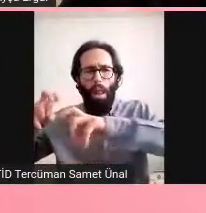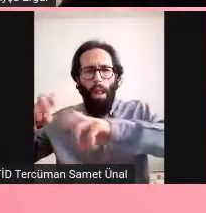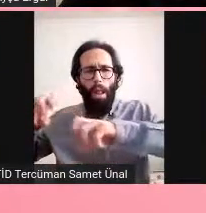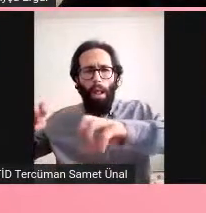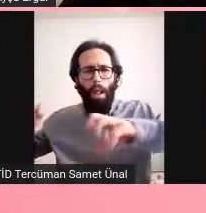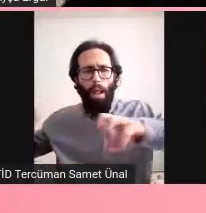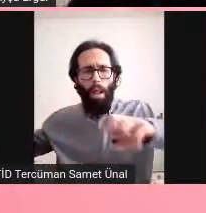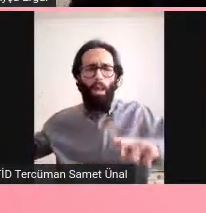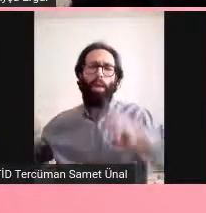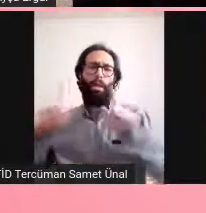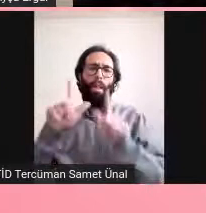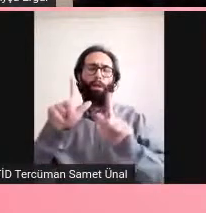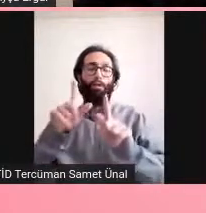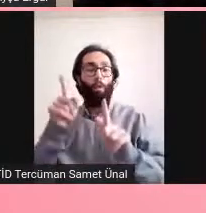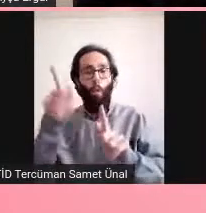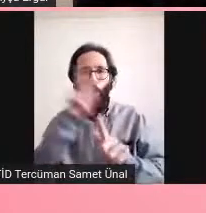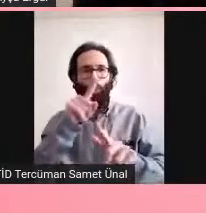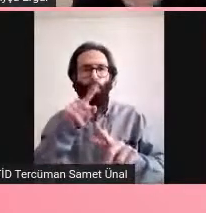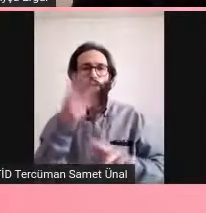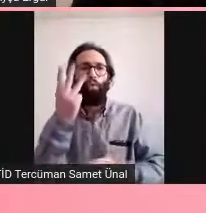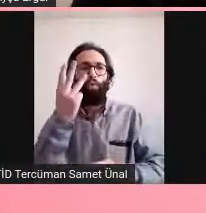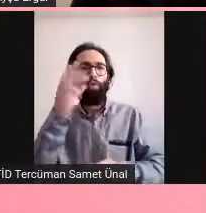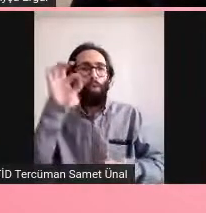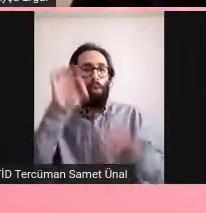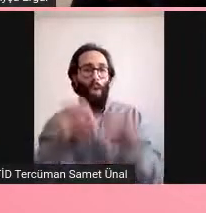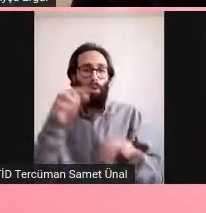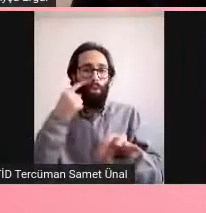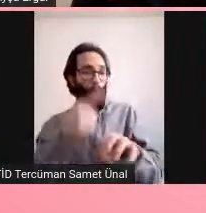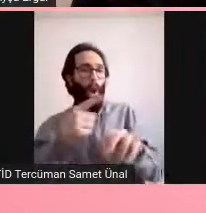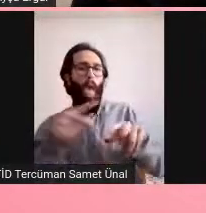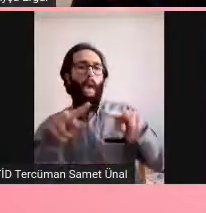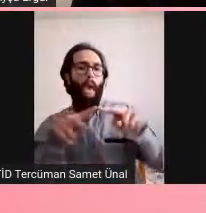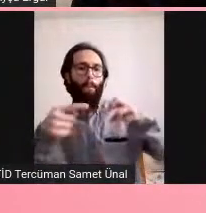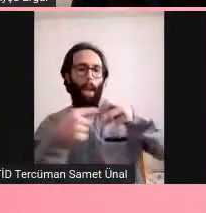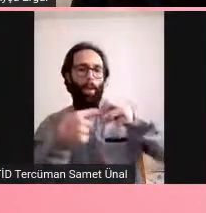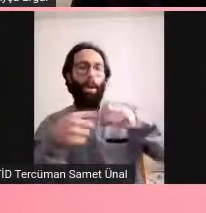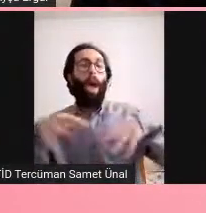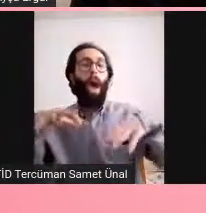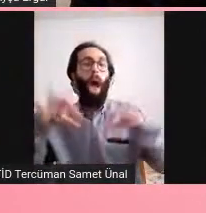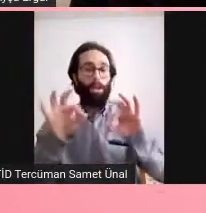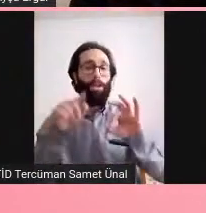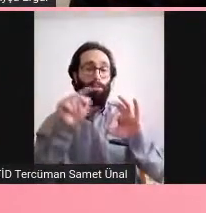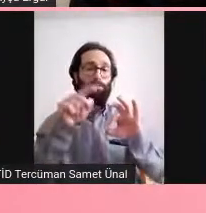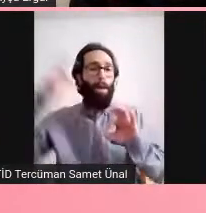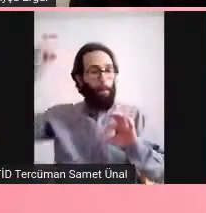hipoksi göstermişler beyinde. Hipoksi oksijenin azaldığı durum demek.